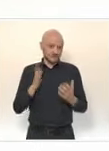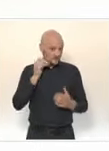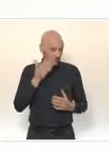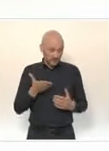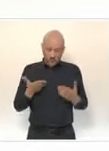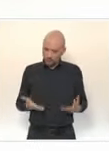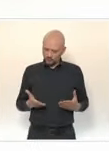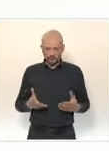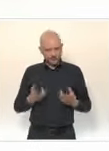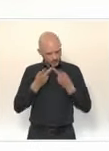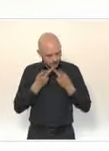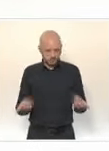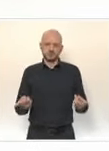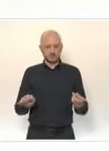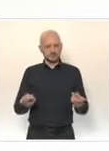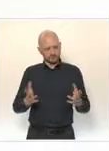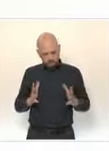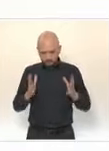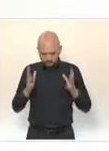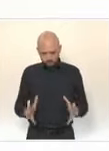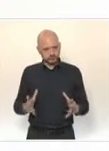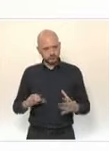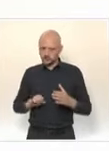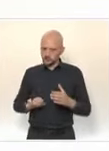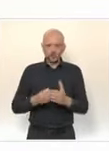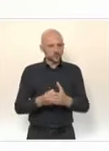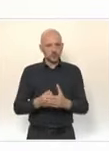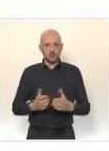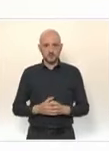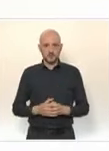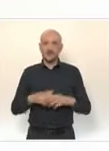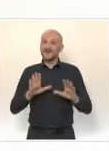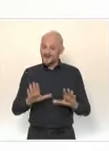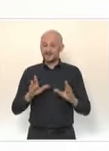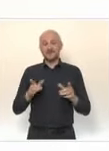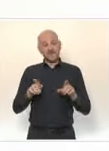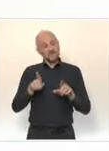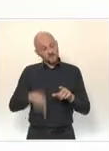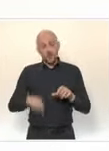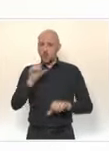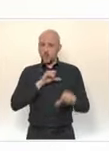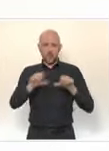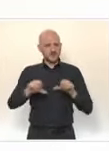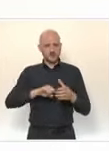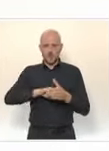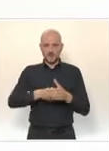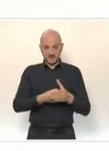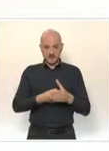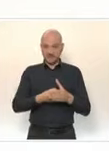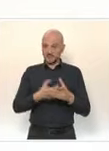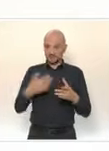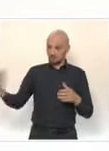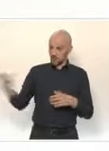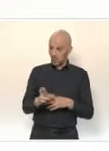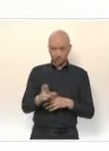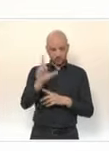devons en tirer aussi toutes les conséquences en l'accompagnant de conditions strictes permettant la reprise des cours